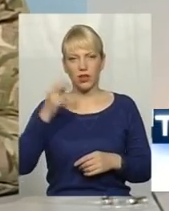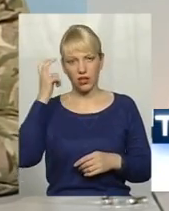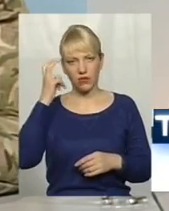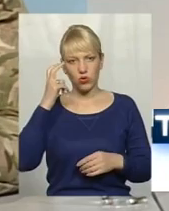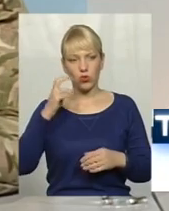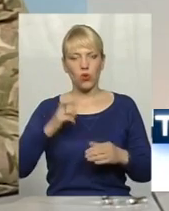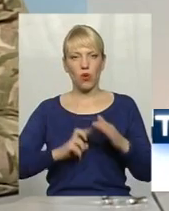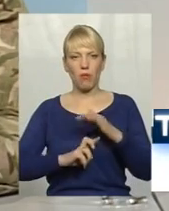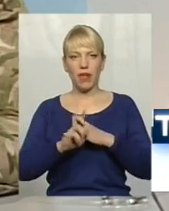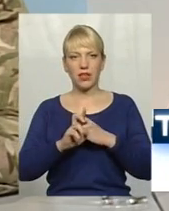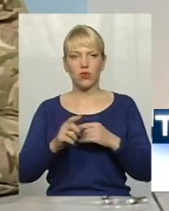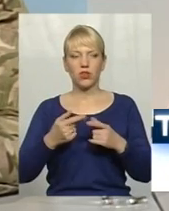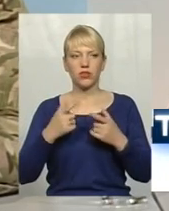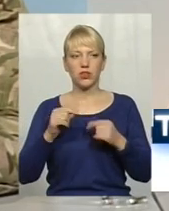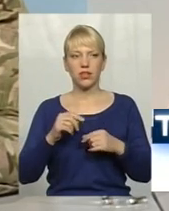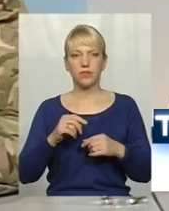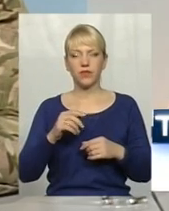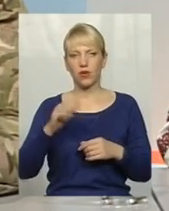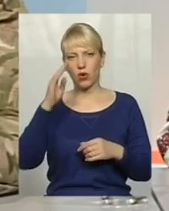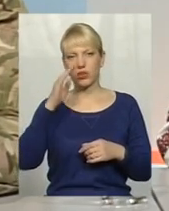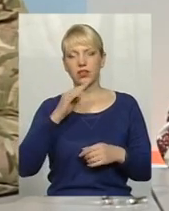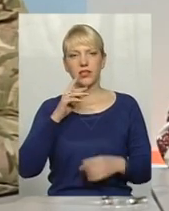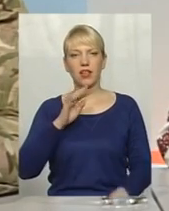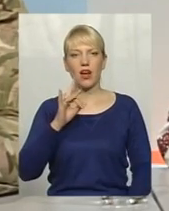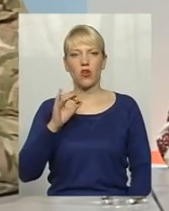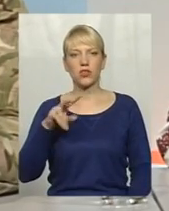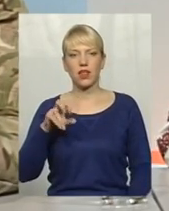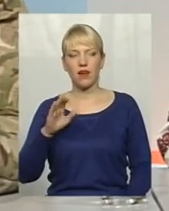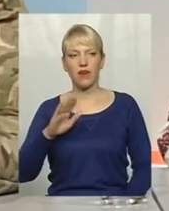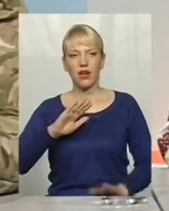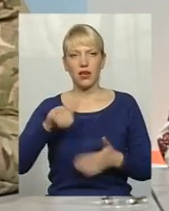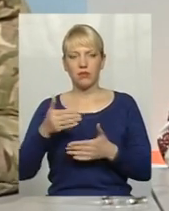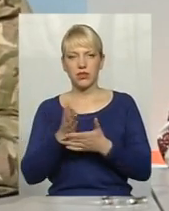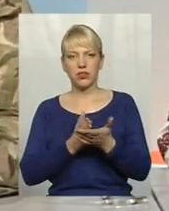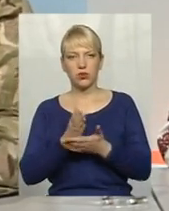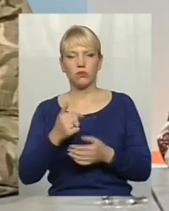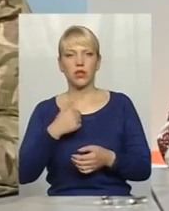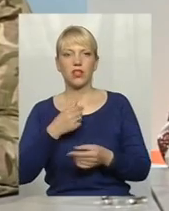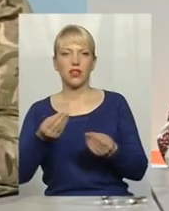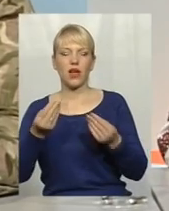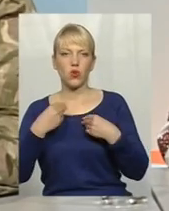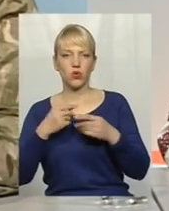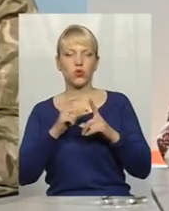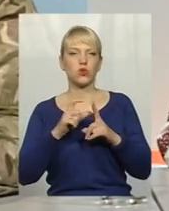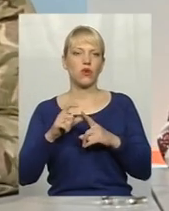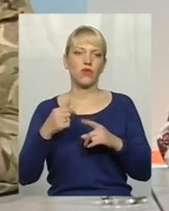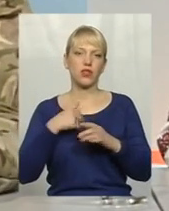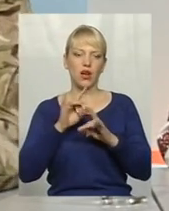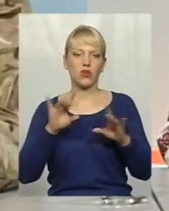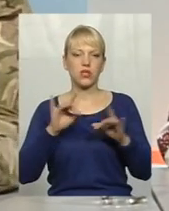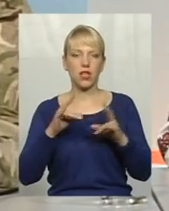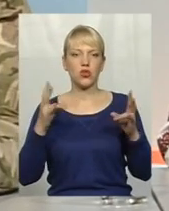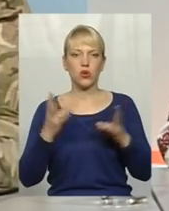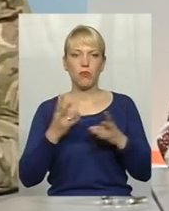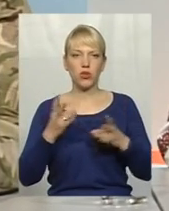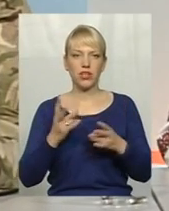патріархату, де настоятель отець Ярослав, і після служби мені дають слово, я розказую потребу нагальну,